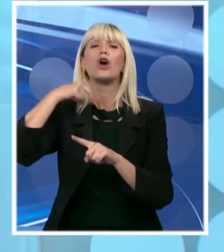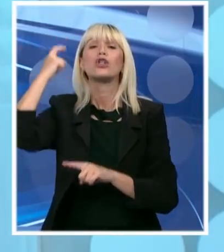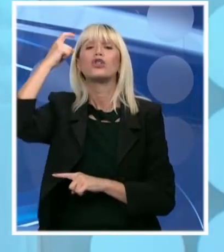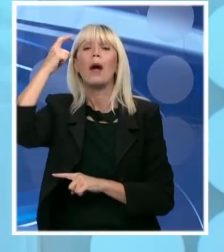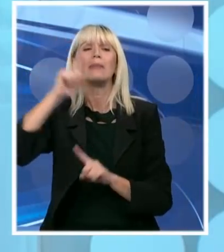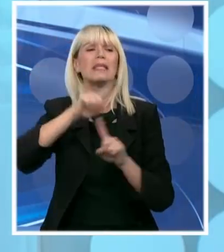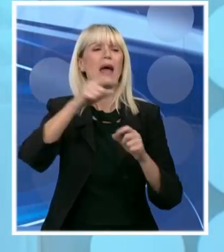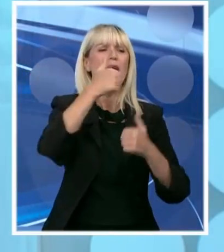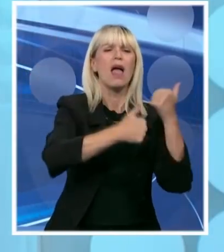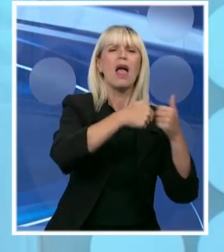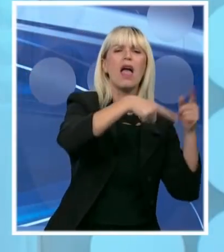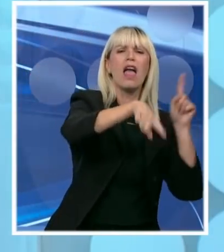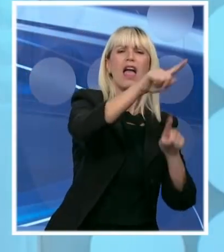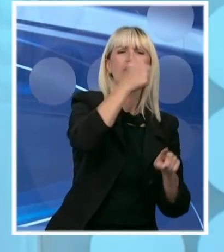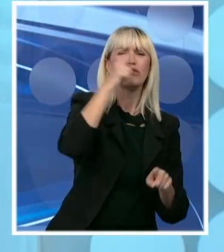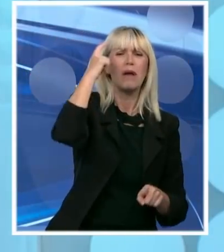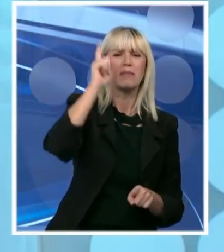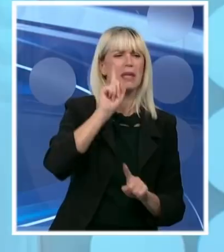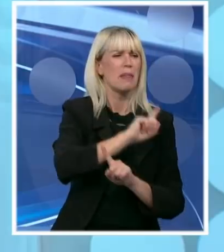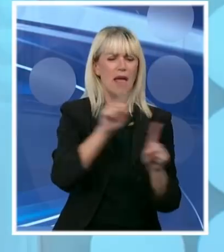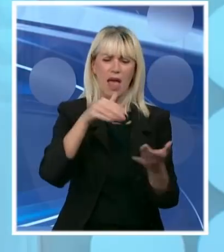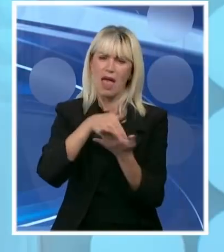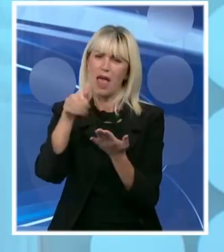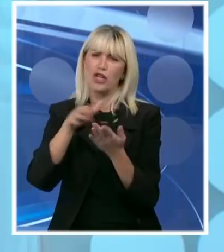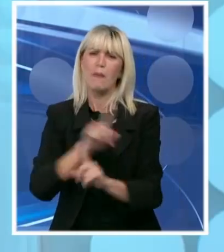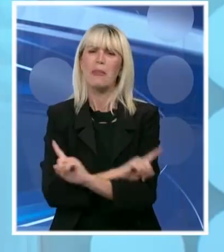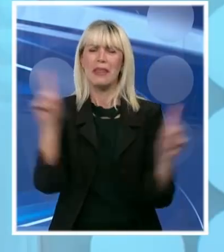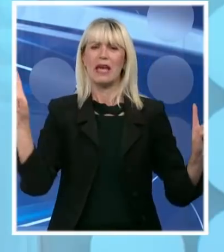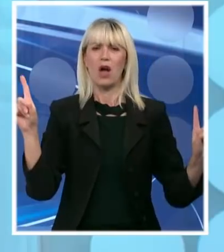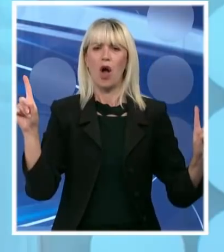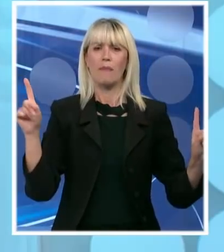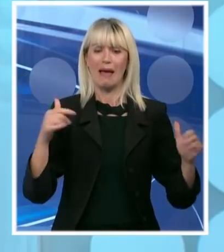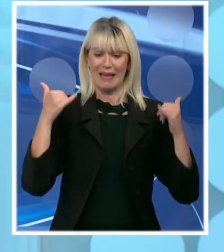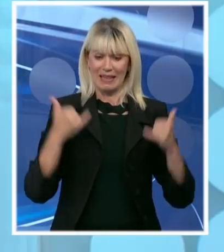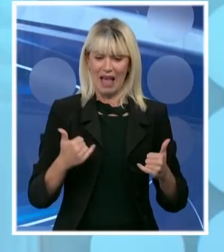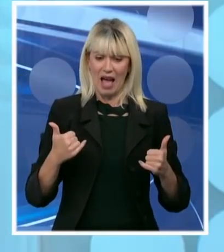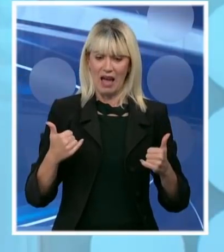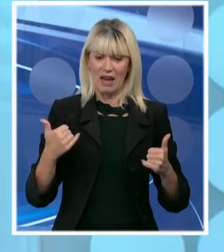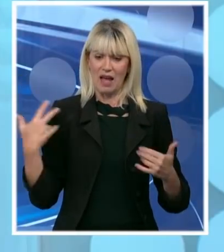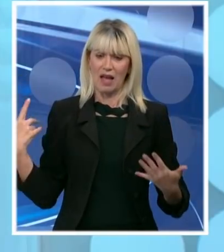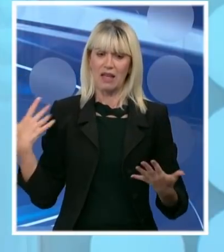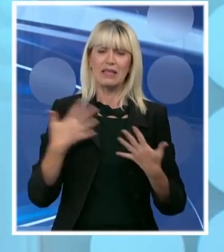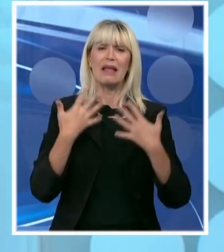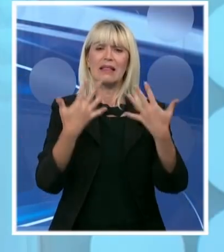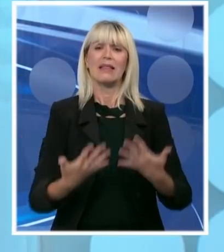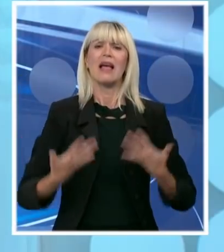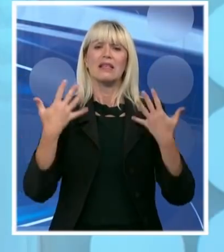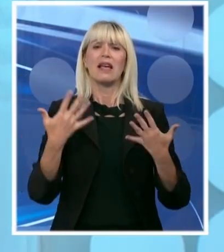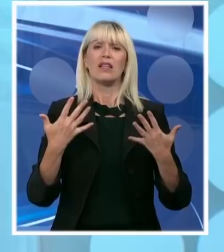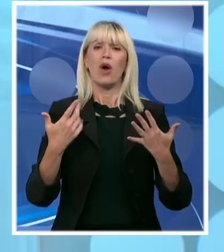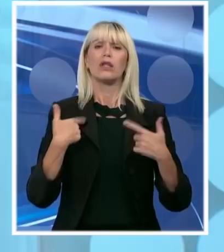Neću da se dodvoravam nikome. danas je deset godina od kada smo izgubili pred Međunarodnim sudom pravde.